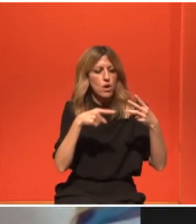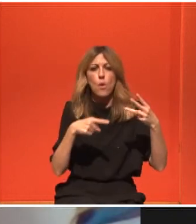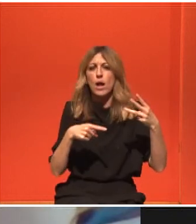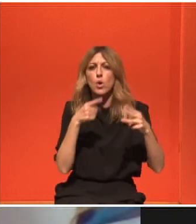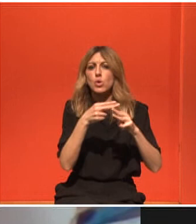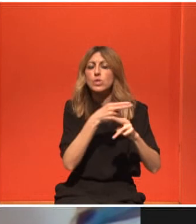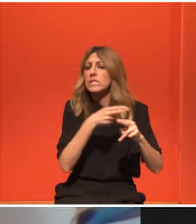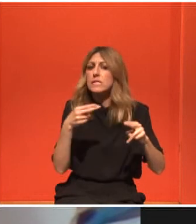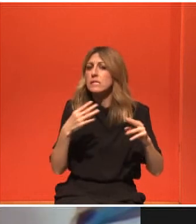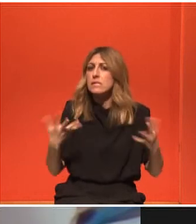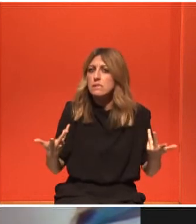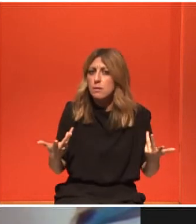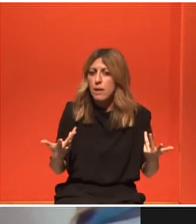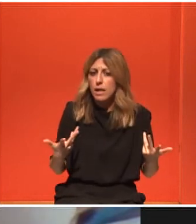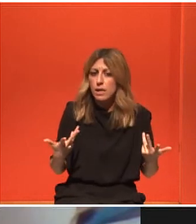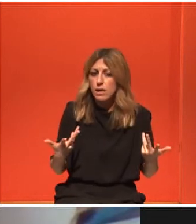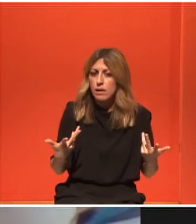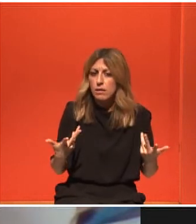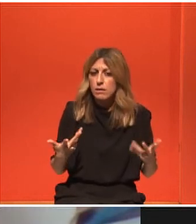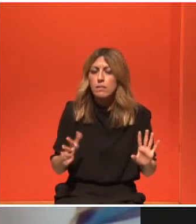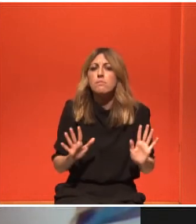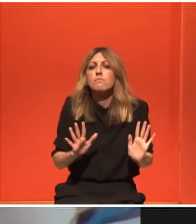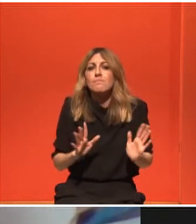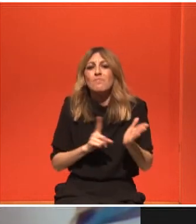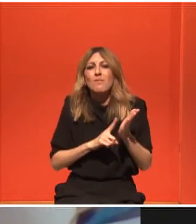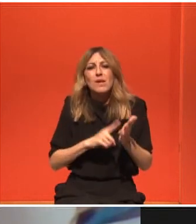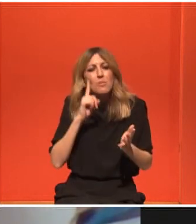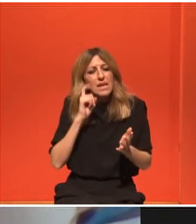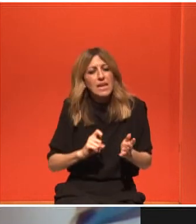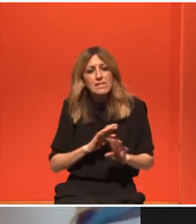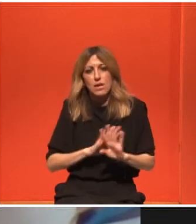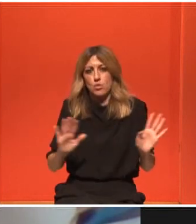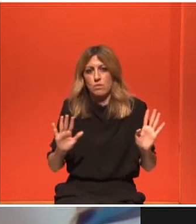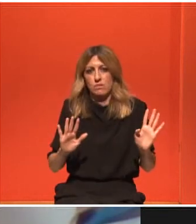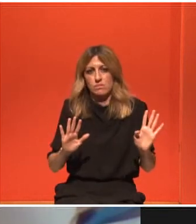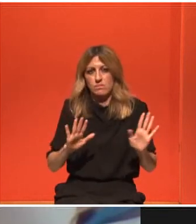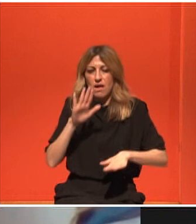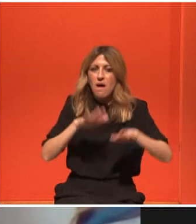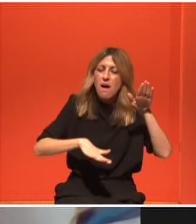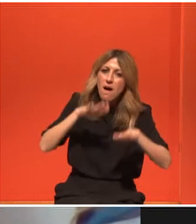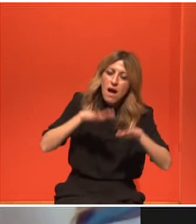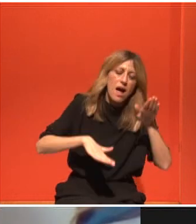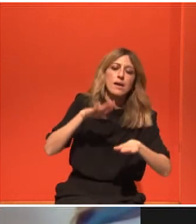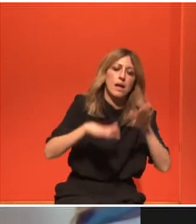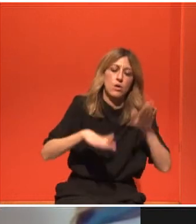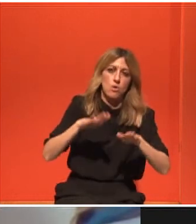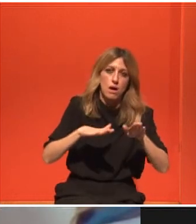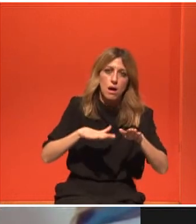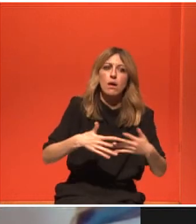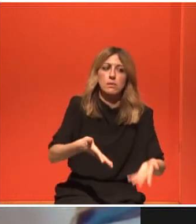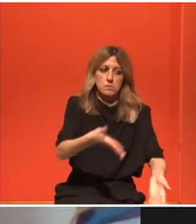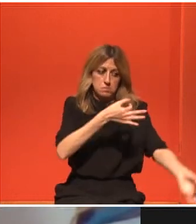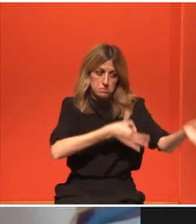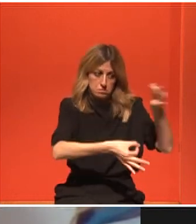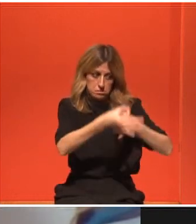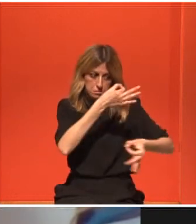διαφορετικές νοσολογίες στον ίδιο άρρωστο. Άρα η θεραπευτική σου άσκηση και η πρότασή σου πρέπει να λαμβάνει όλα